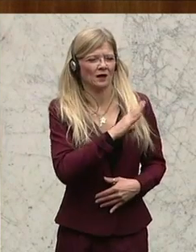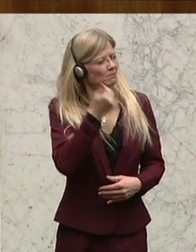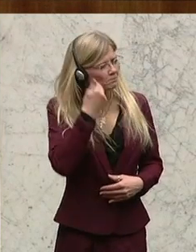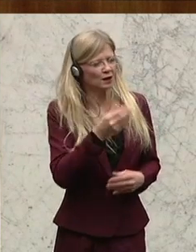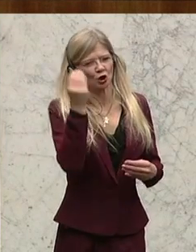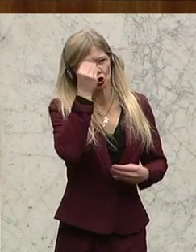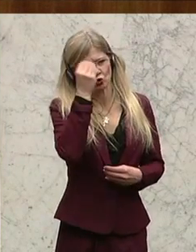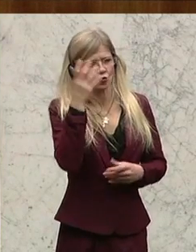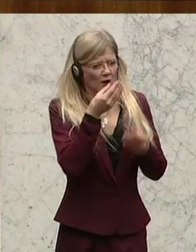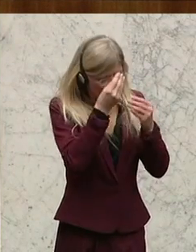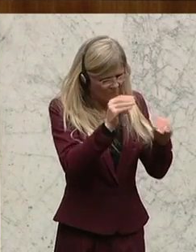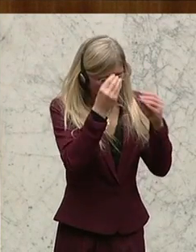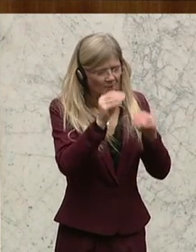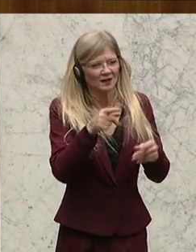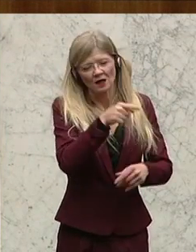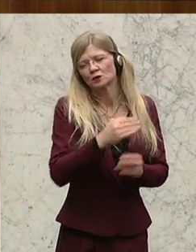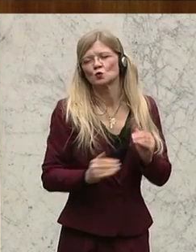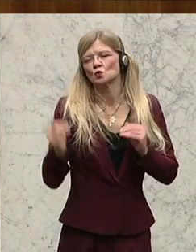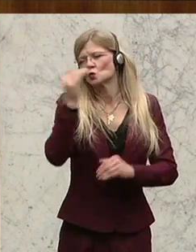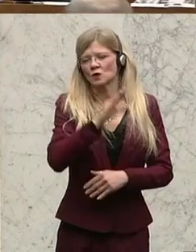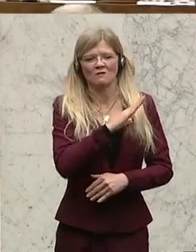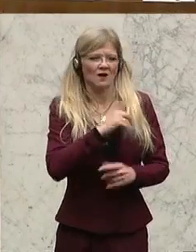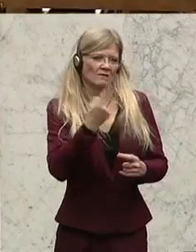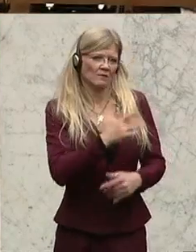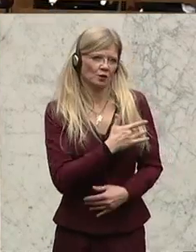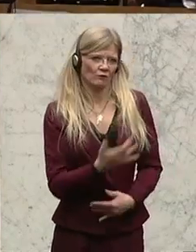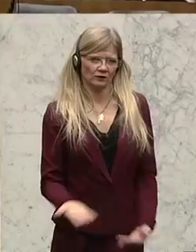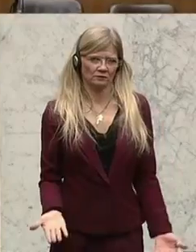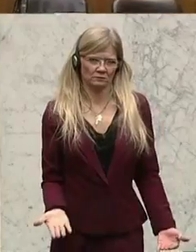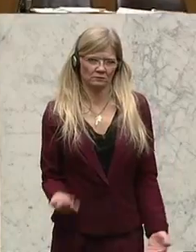Scherz und das ist äußerst gefährlich für alle, die da betroffen sind. Danke.